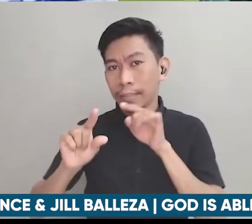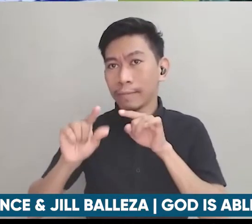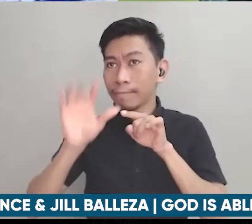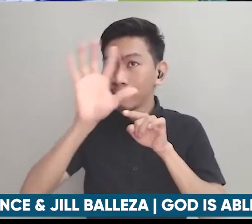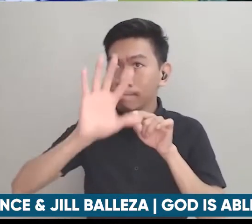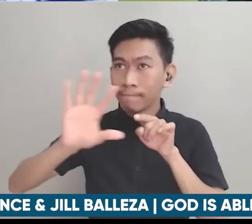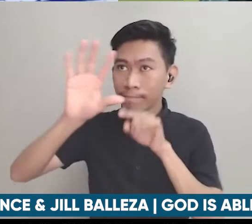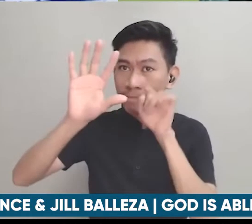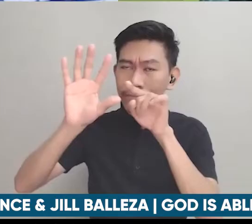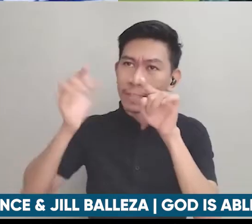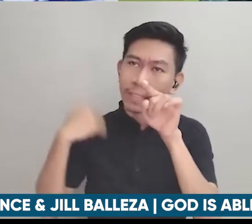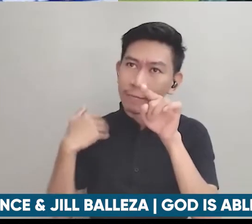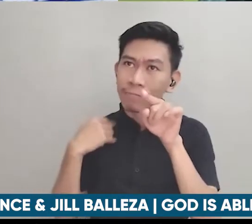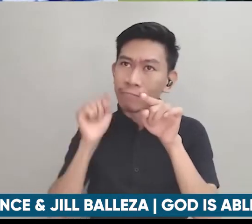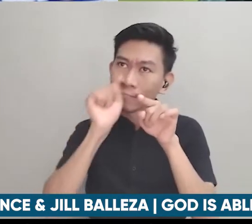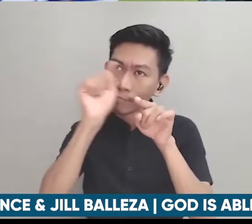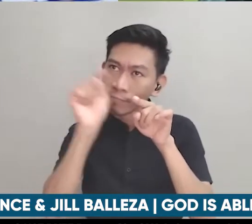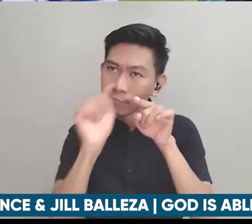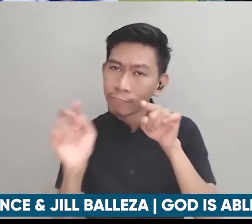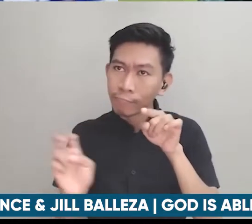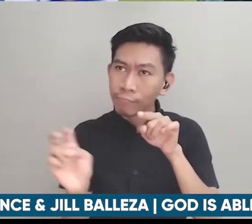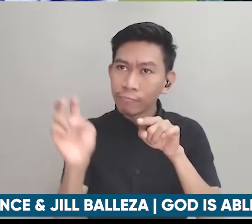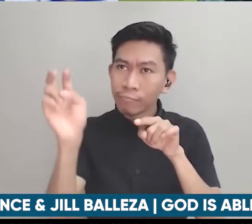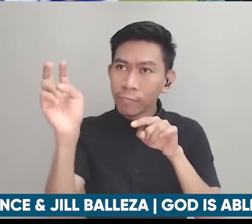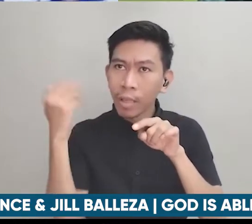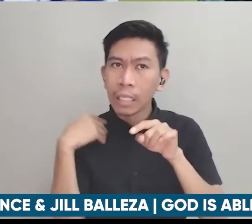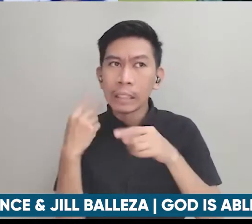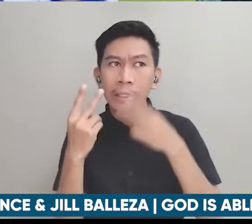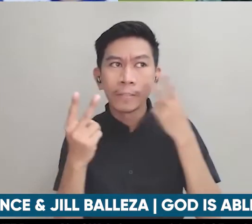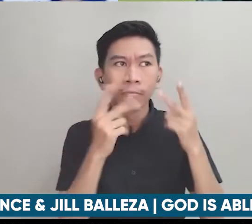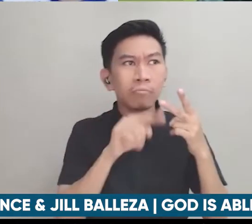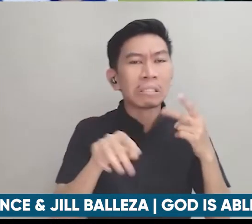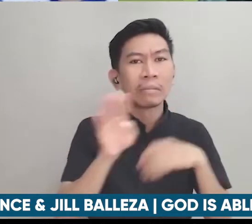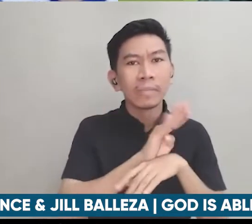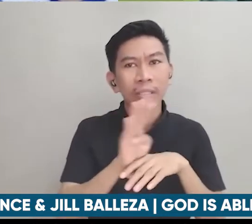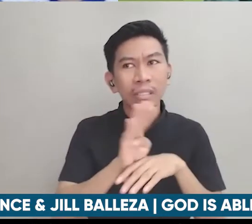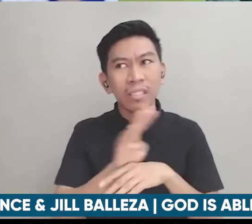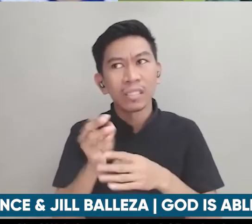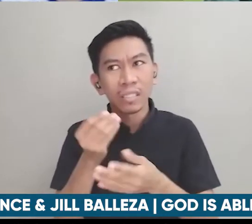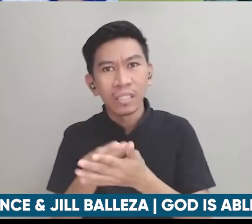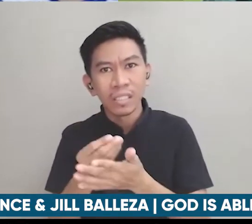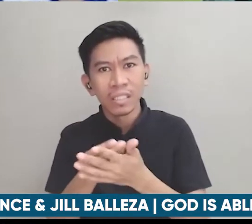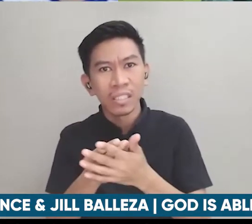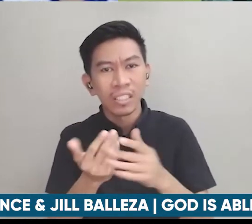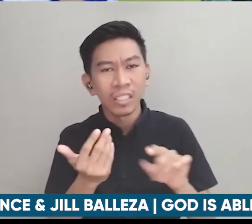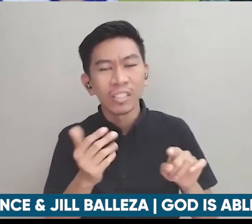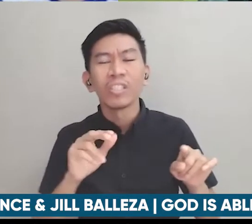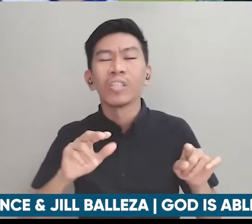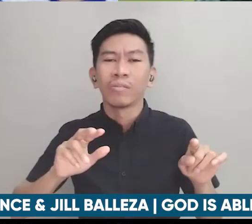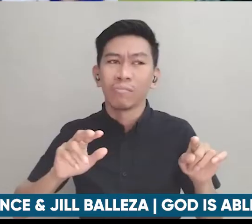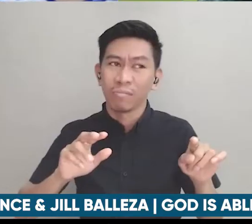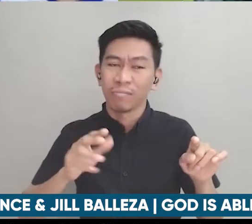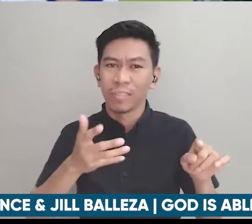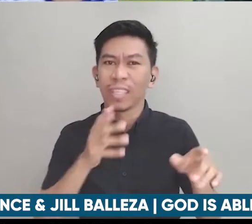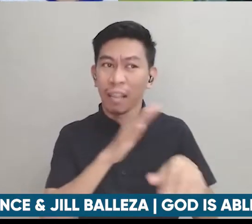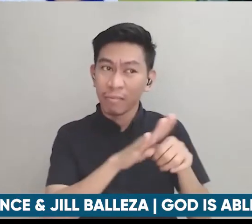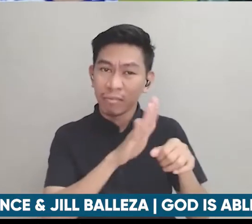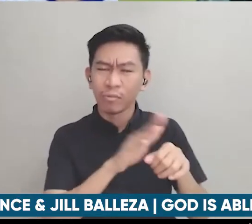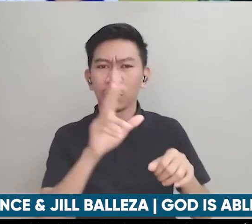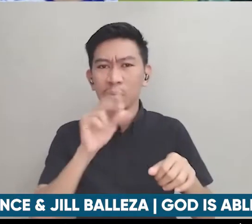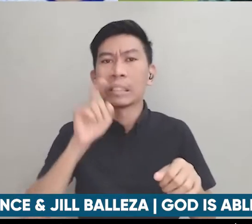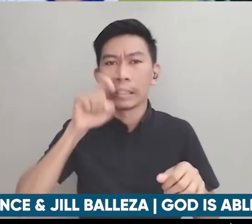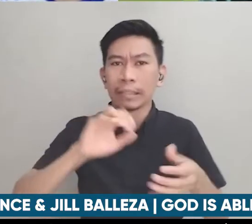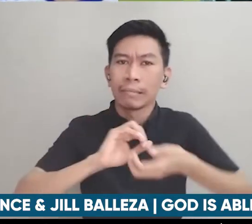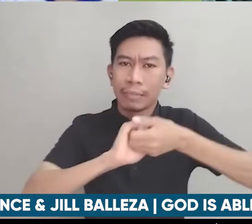they are so busy they have so many programs all the budget all the resources but no they need partners like the church at doon naman